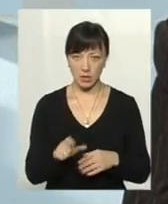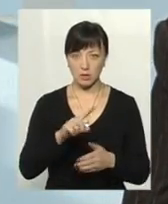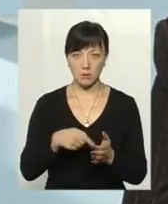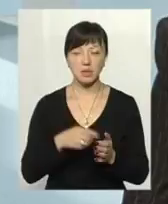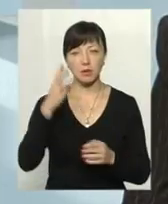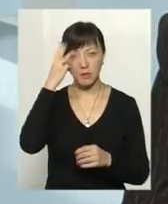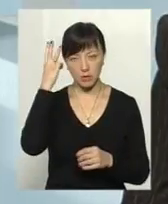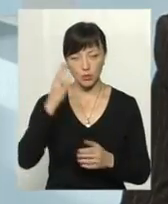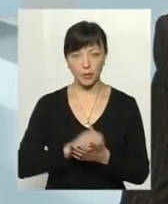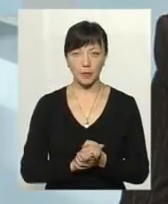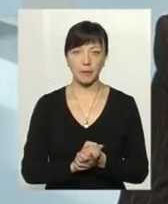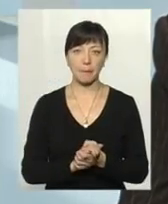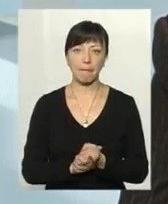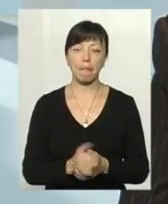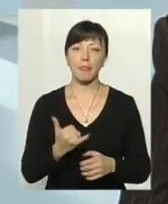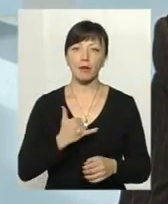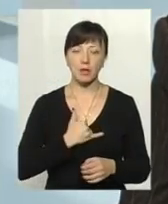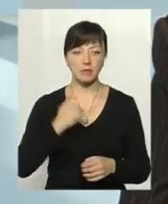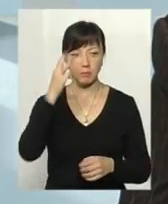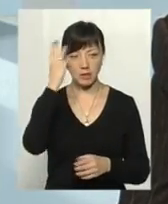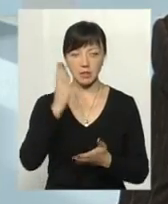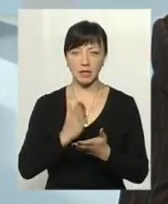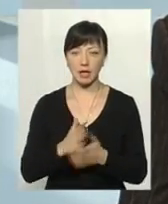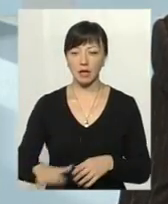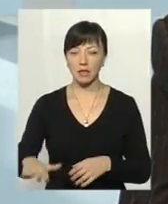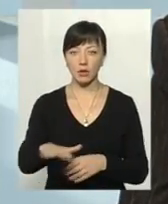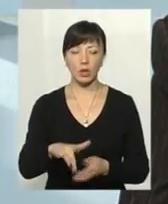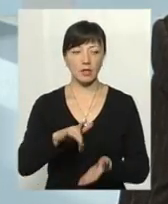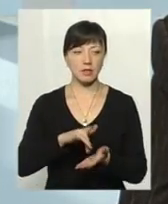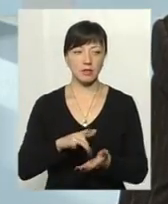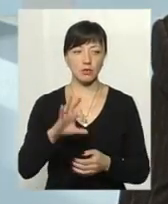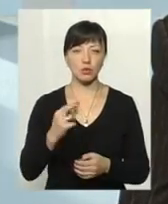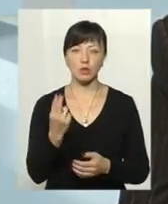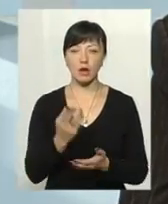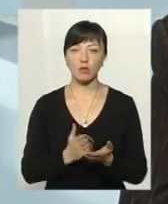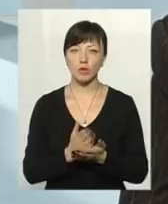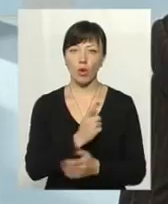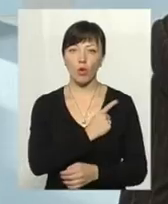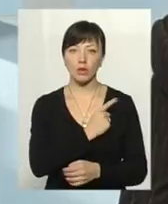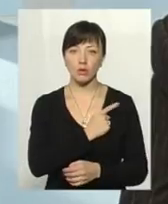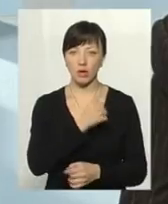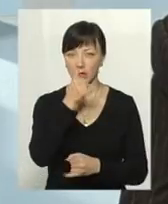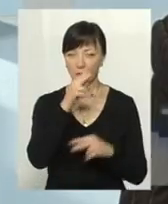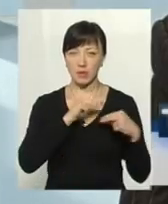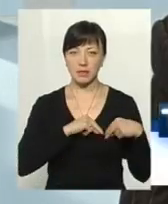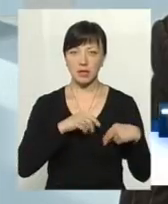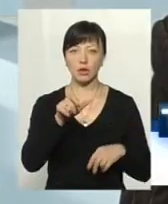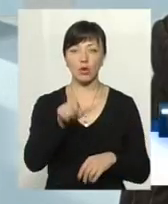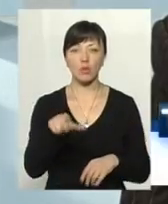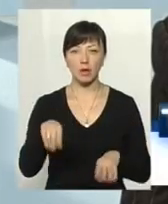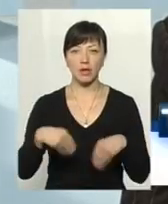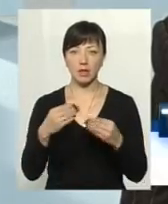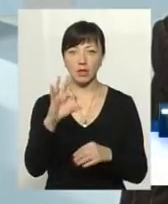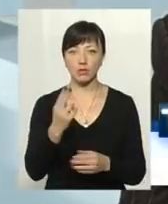Хмельницького, значить, у нас в Хмельницькому є территориальний центр по соціальному обслуговуванню одиноких непрацездатних громадян, надання